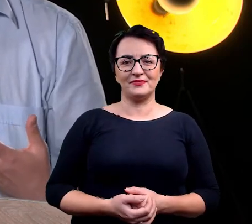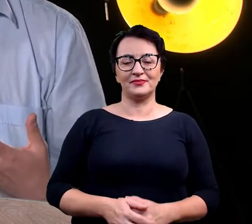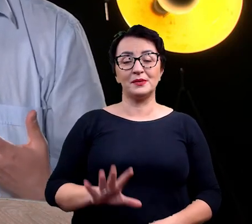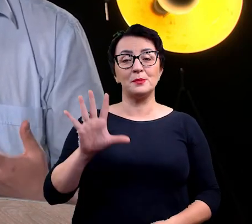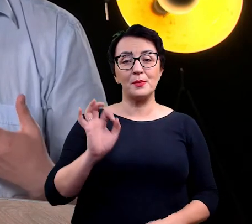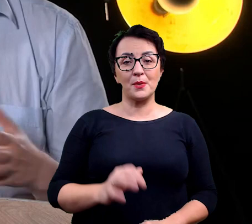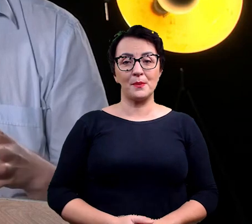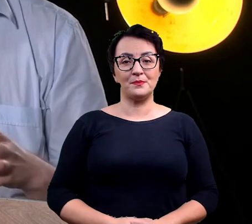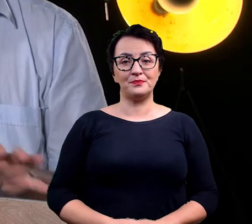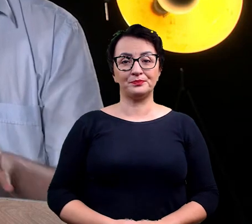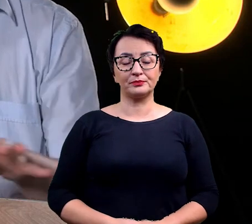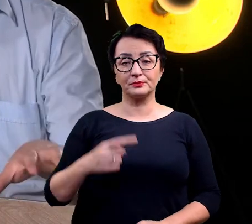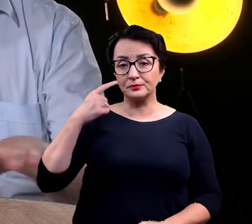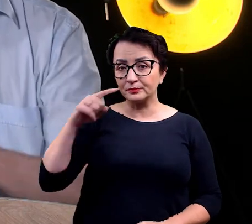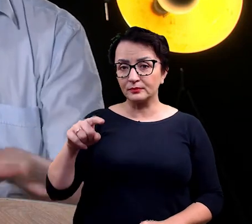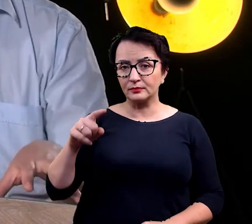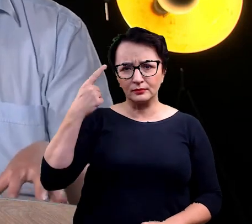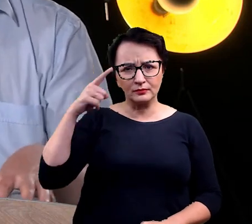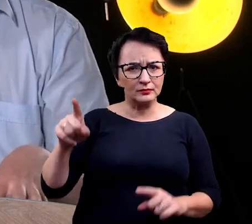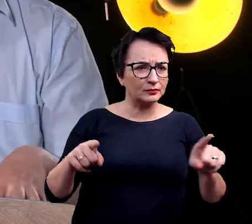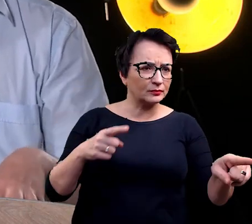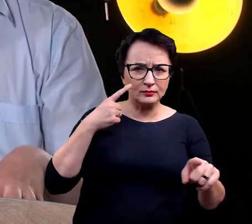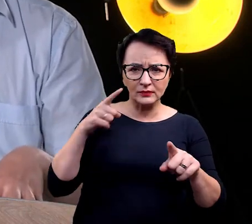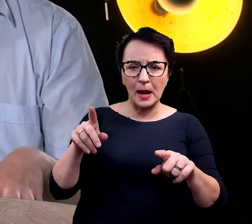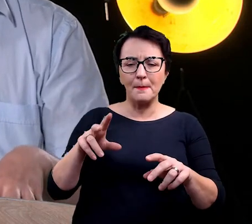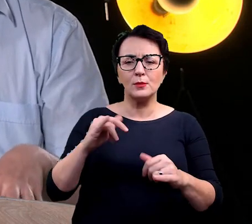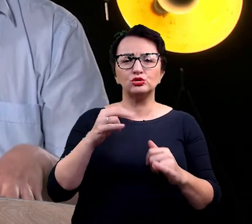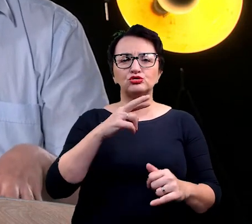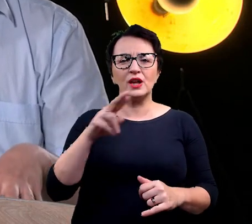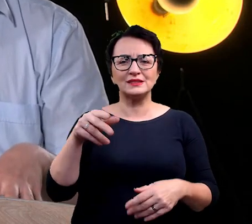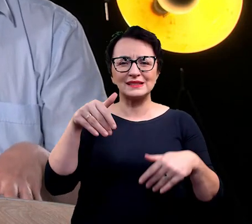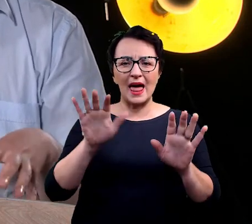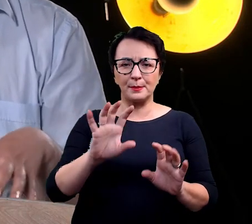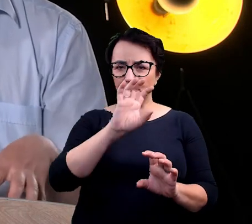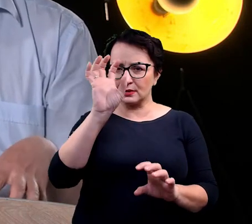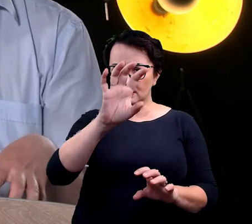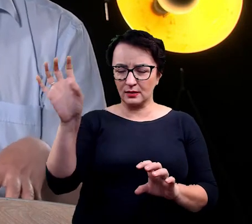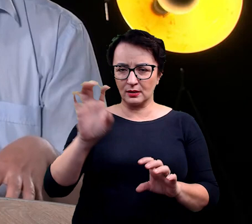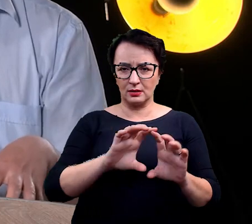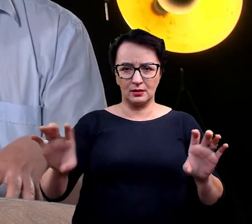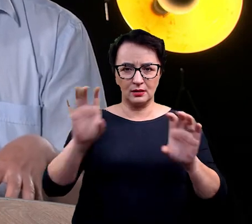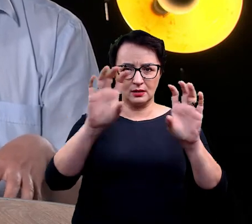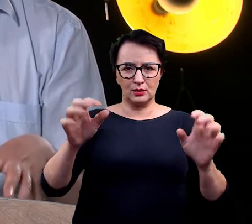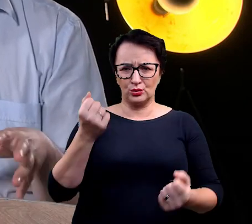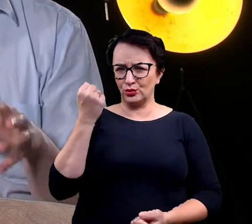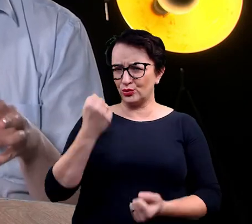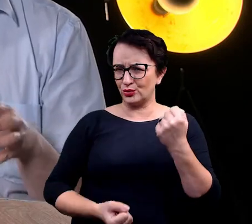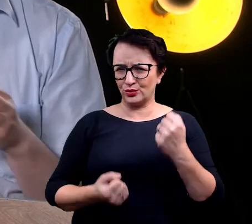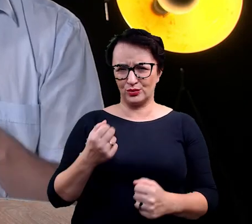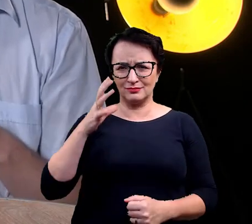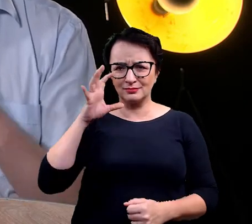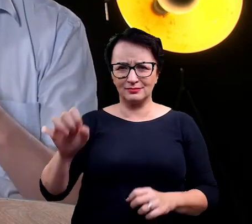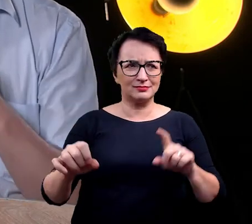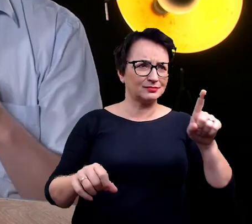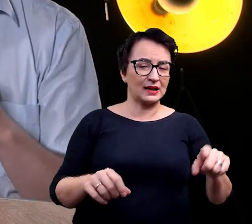Ponieważ zorientowanie się, gdzie poszczególne produkty są w sklepie, naprawdę było trudne. Rozumiem. To znaczy,